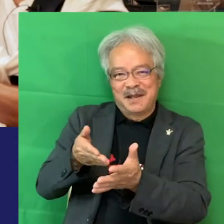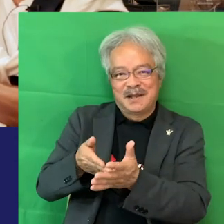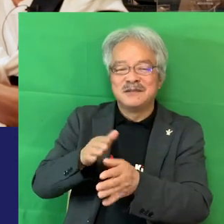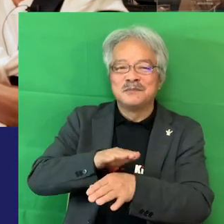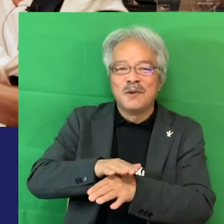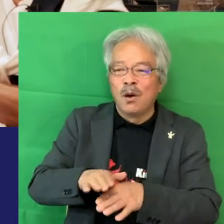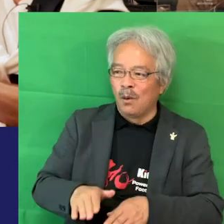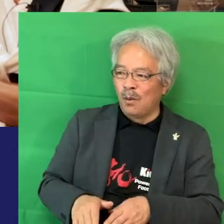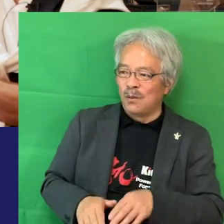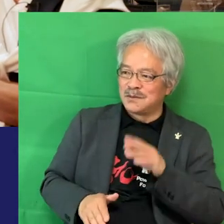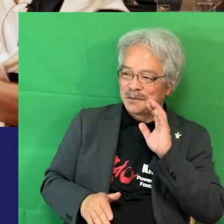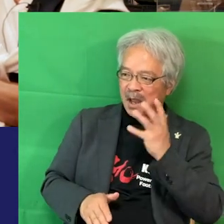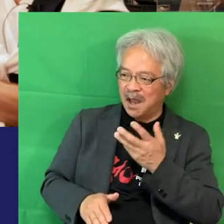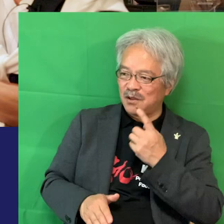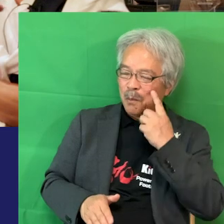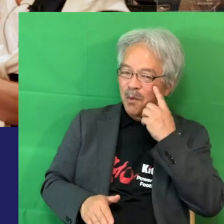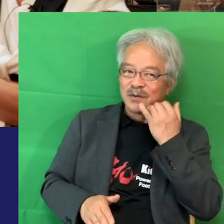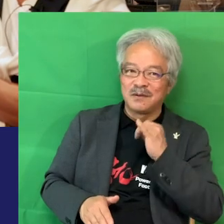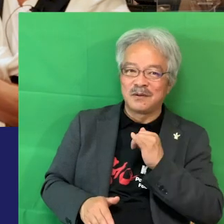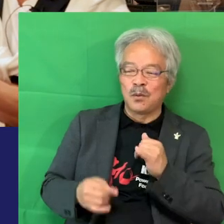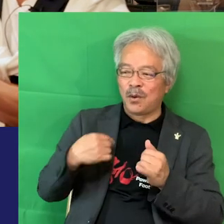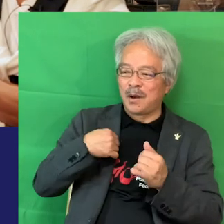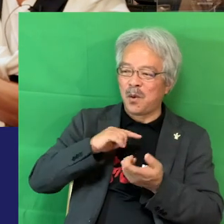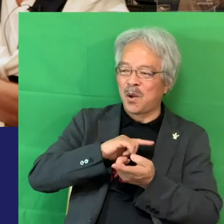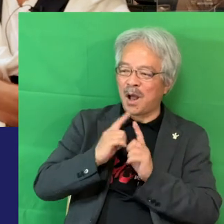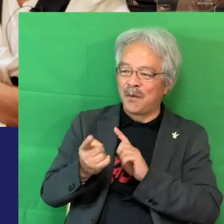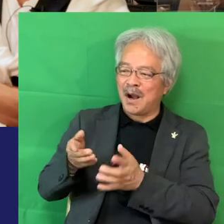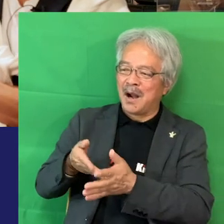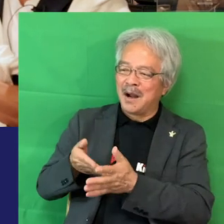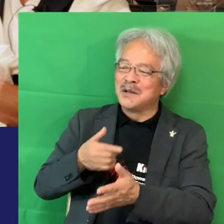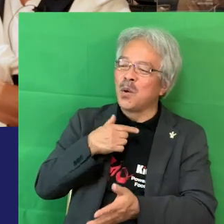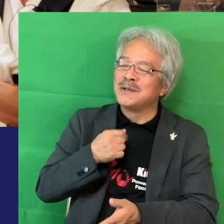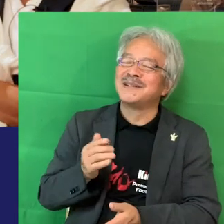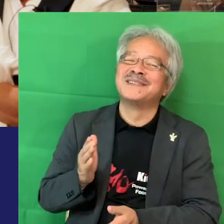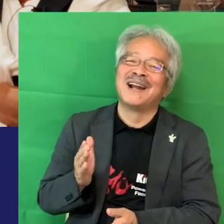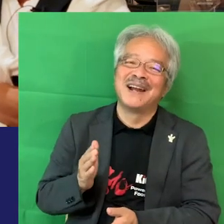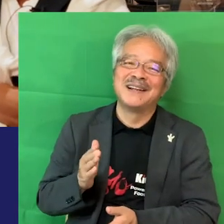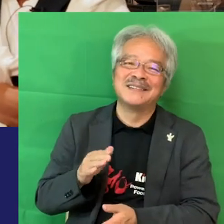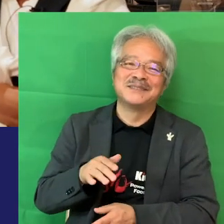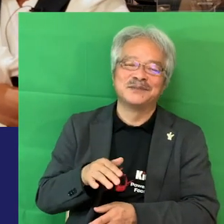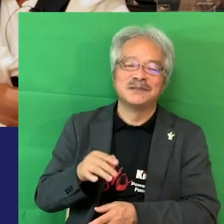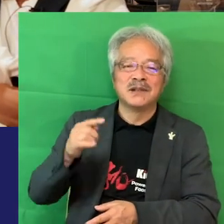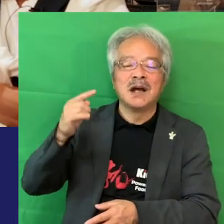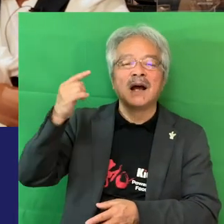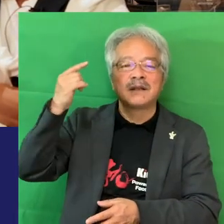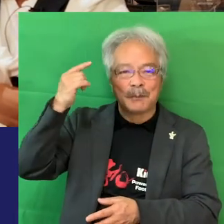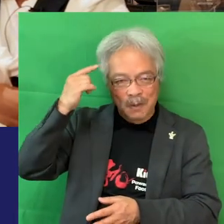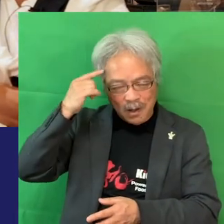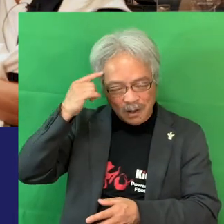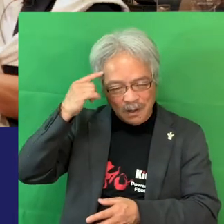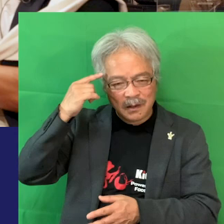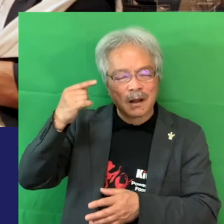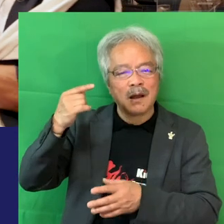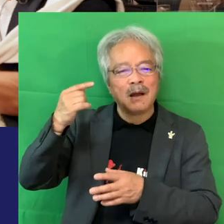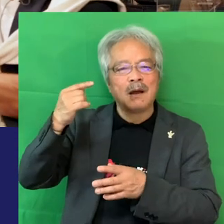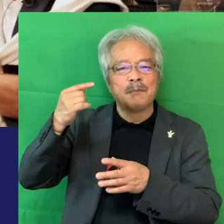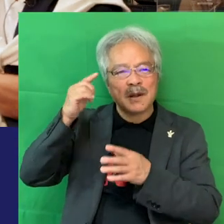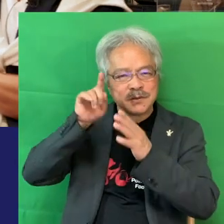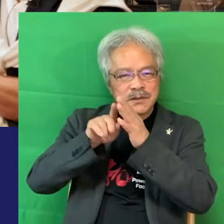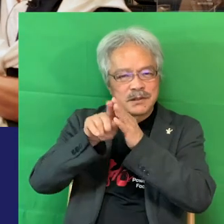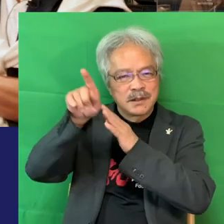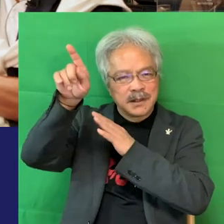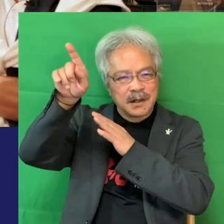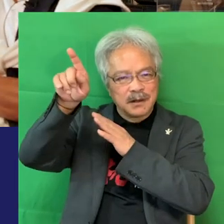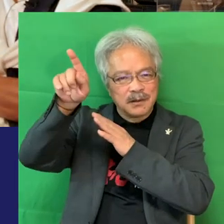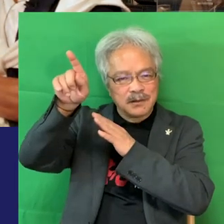なんだろうこの人っていうくらい俺の代わりに話してくれないですかっていうくらい上手いんですよ頭がこうやっぱりこう突き抜けちゃってる感じがあるのかな